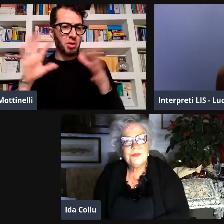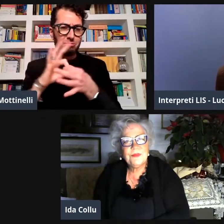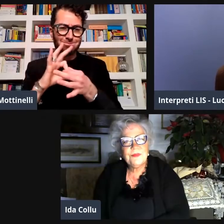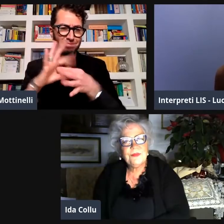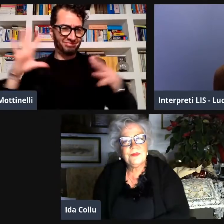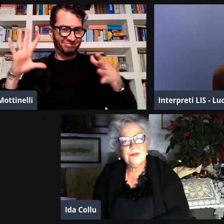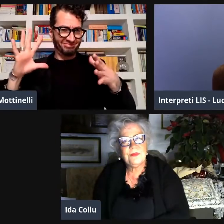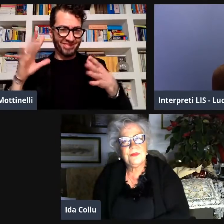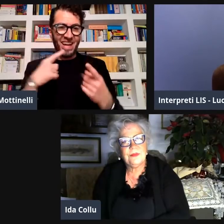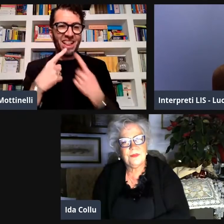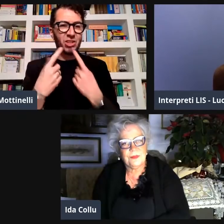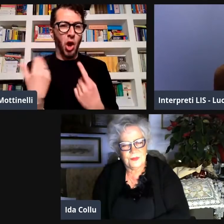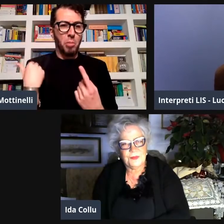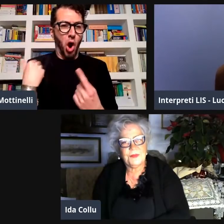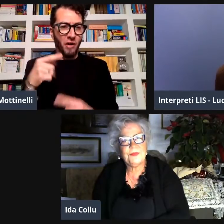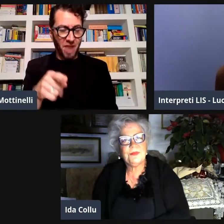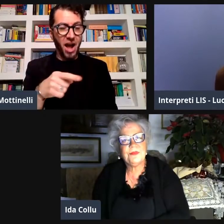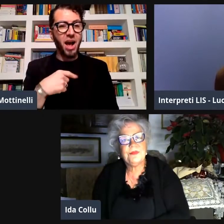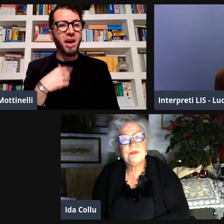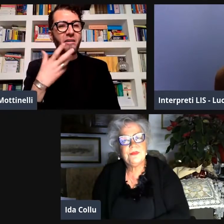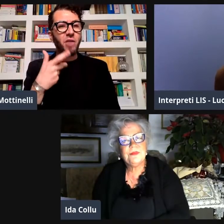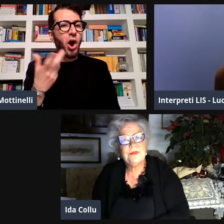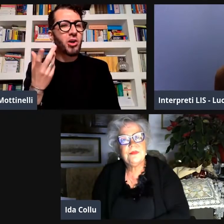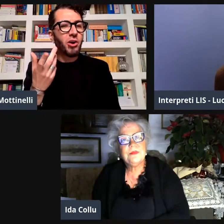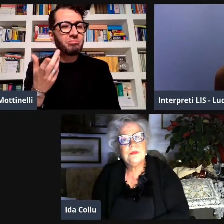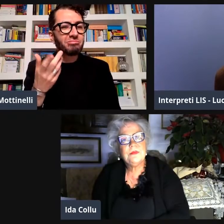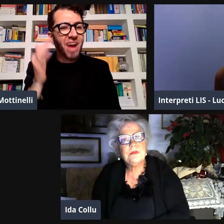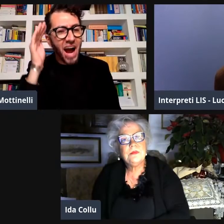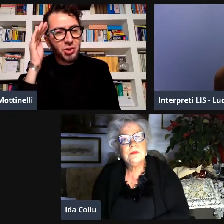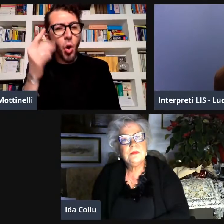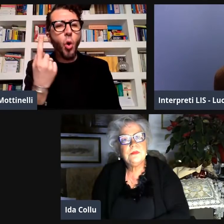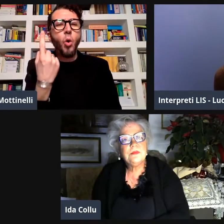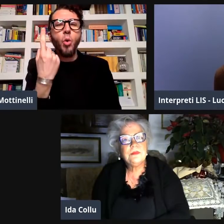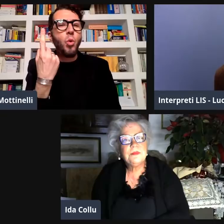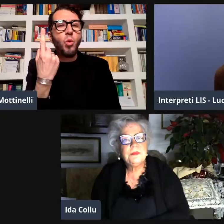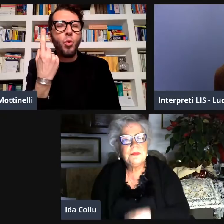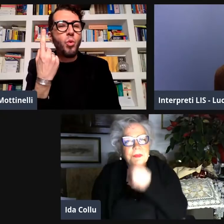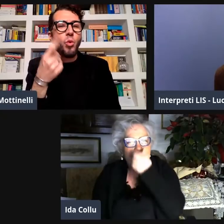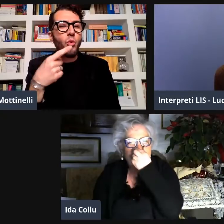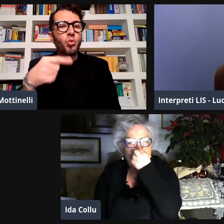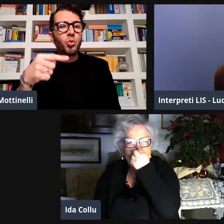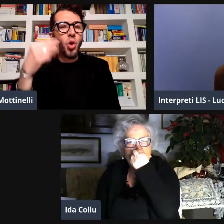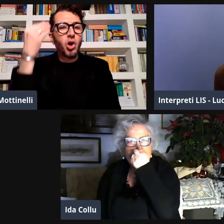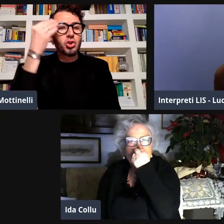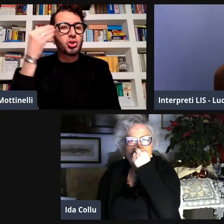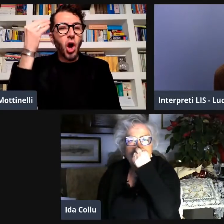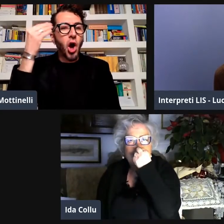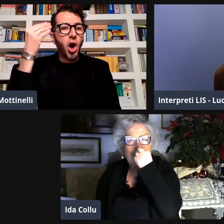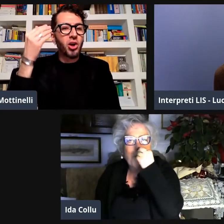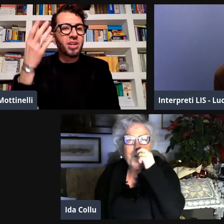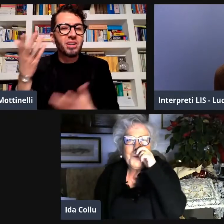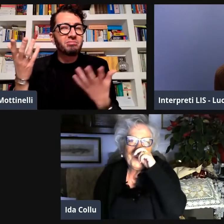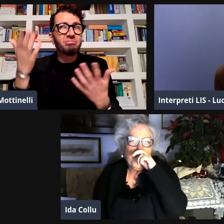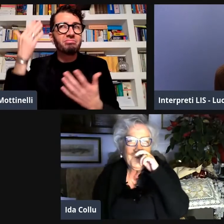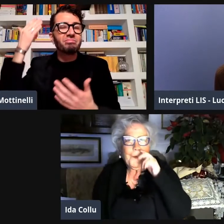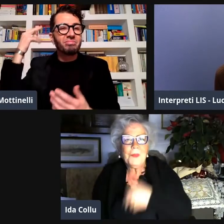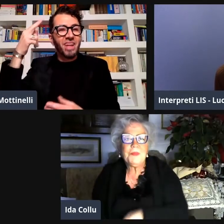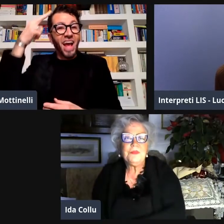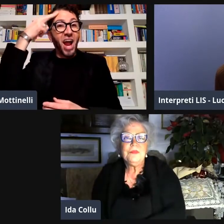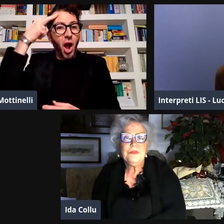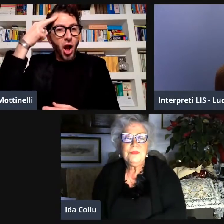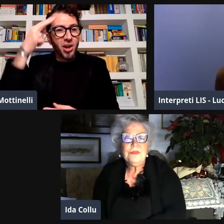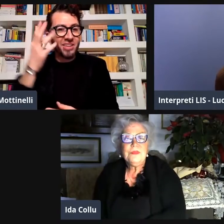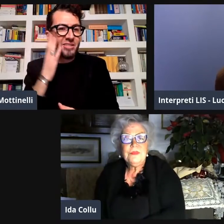un'altra domanda. Un argomento assolutamente scollegato dall'ultimo che abbiamo toccato. Io vorrei